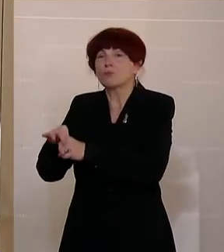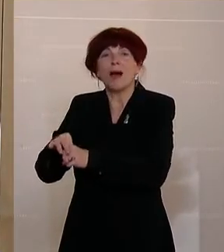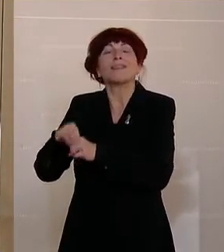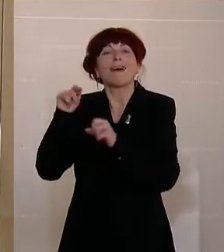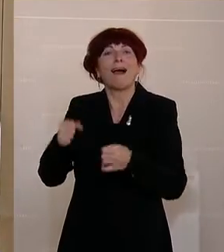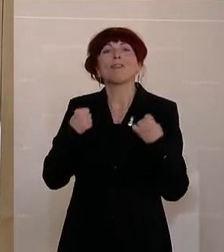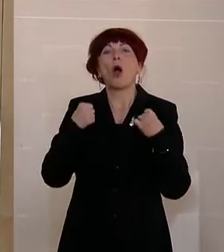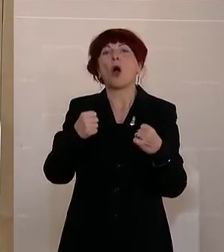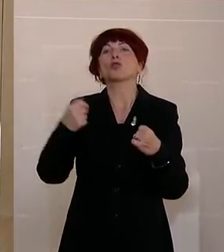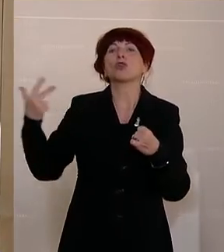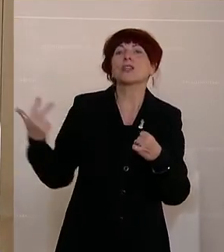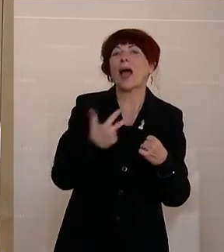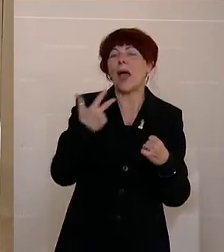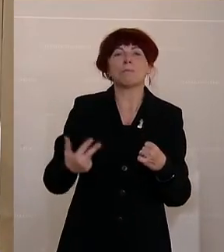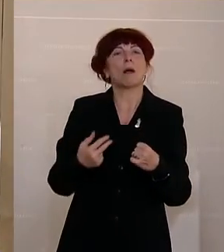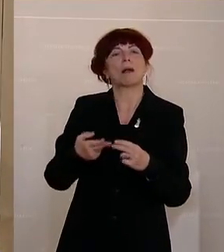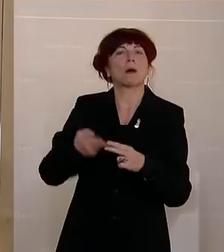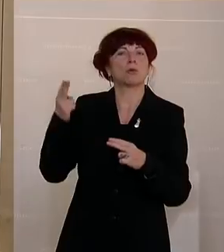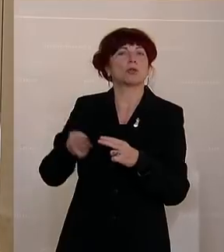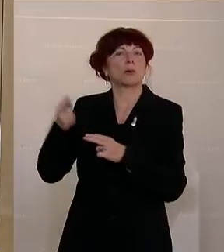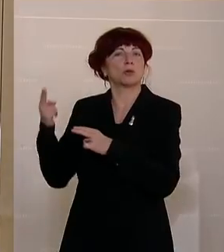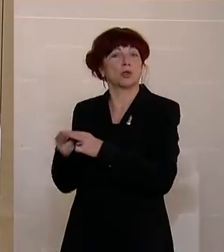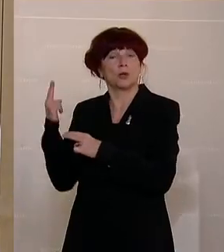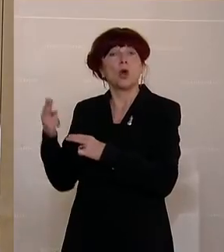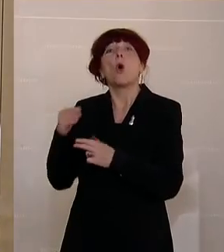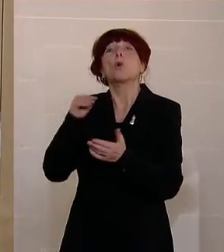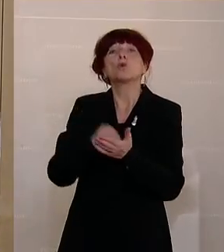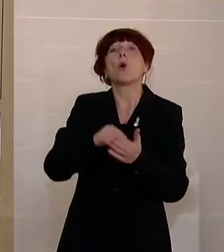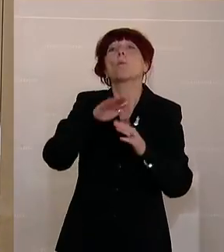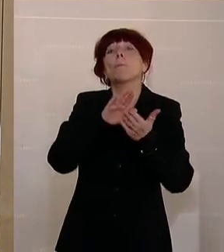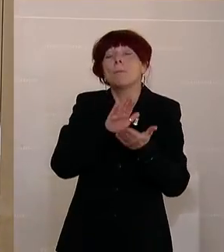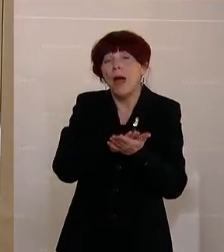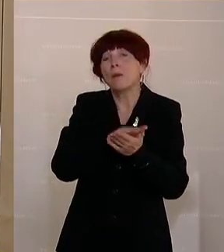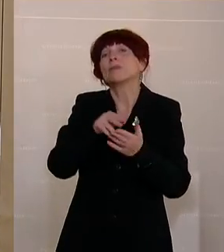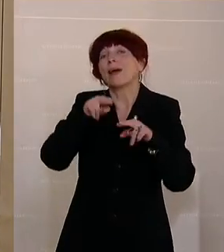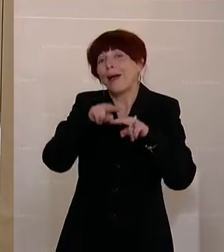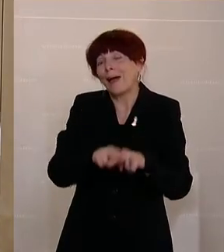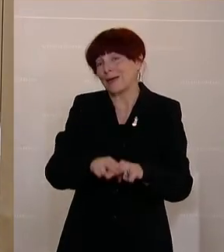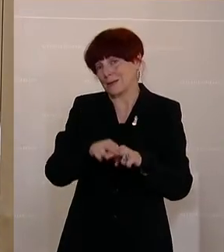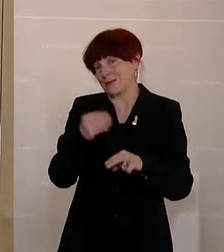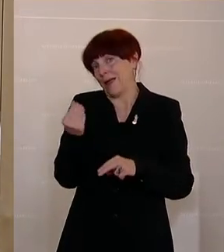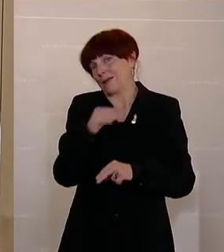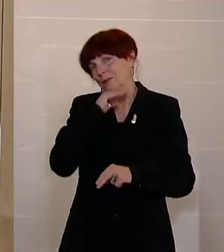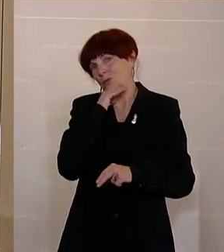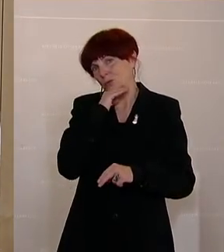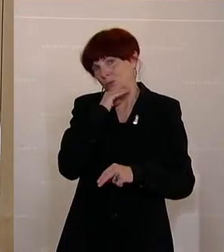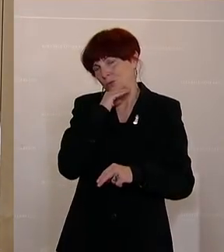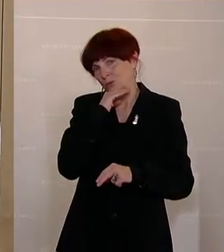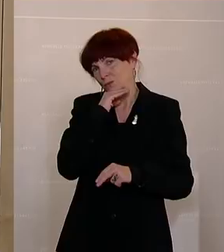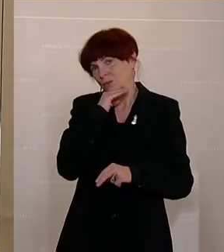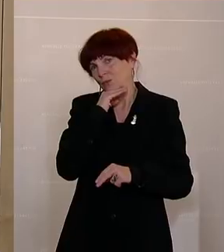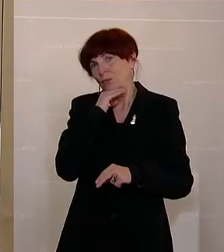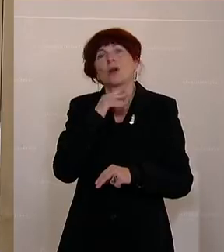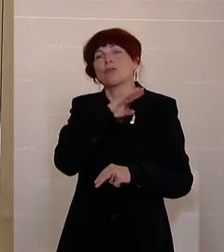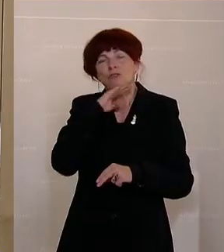mehr Geld hat am Schluss, weil er sich am Anfang so viel gespart hat. Ich habe mir ein Beispiel angeschaut, weil ich das genauer wissen wollte.